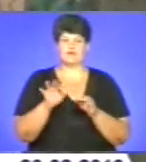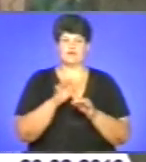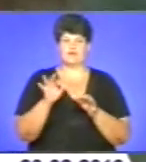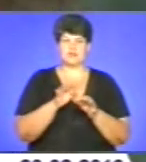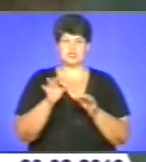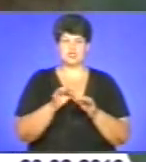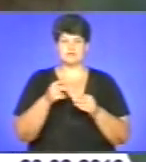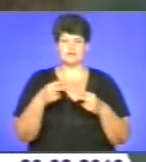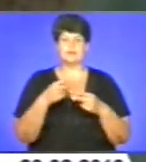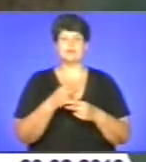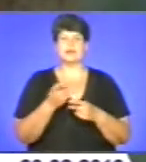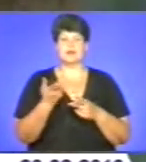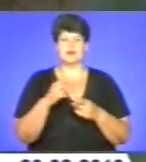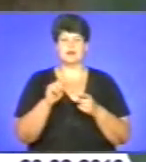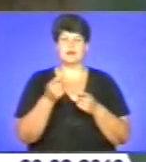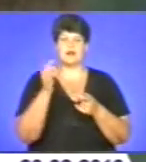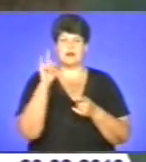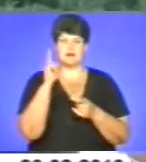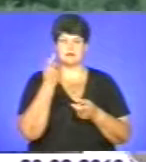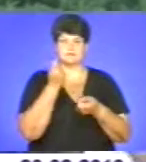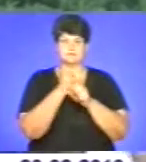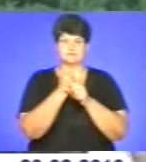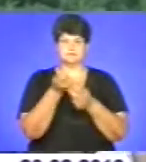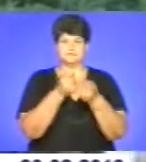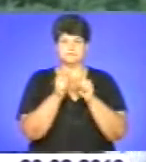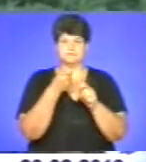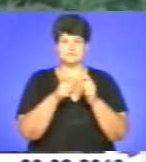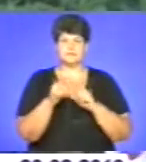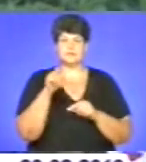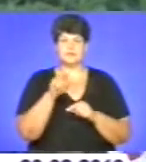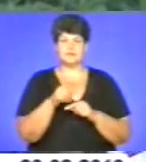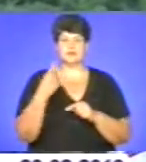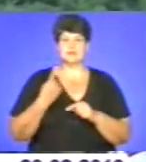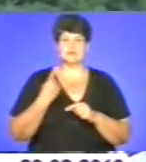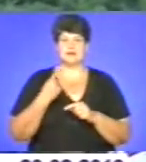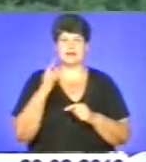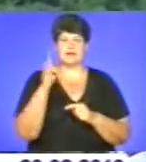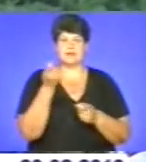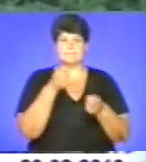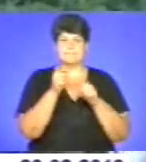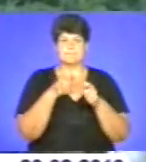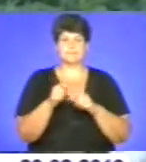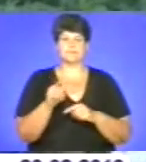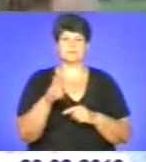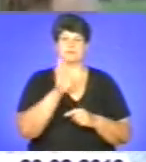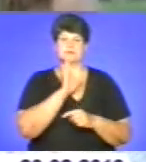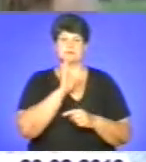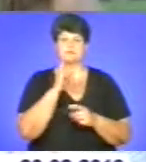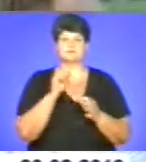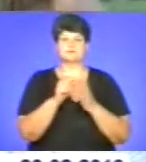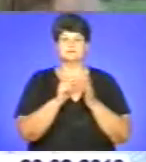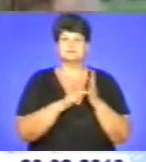та мотання ляльок проводили заслужені народні умільці. Так майстриня і дизайнер ляльки-мотанки Тетяна поділились секретом.